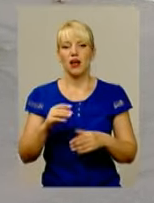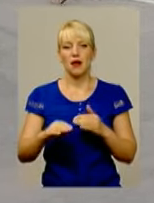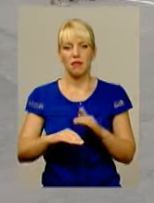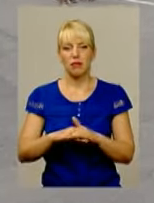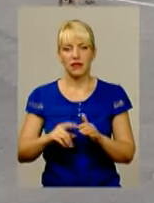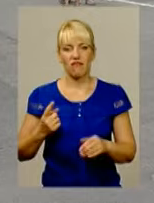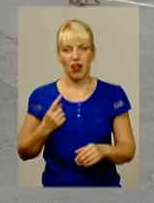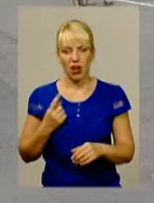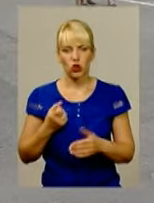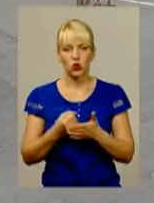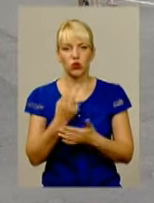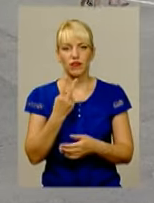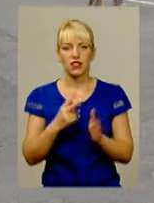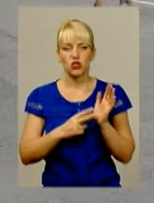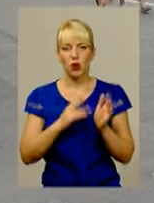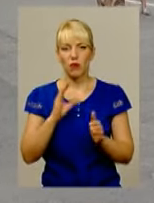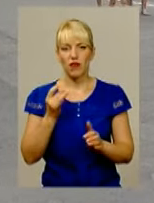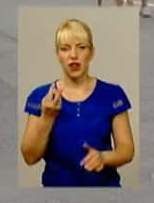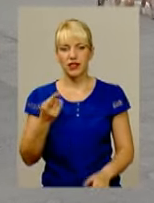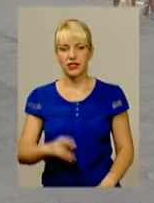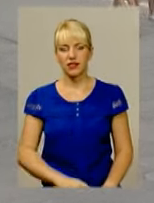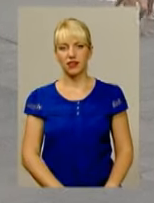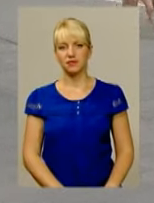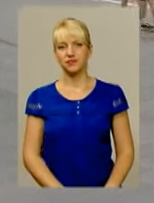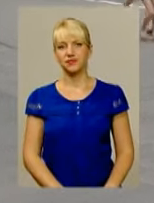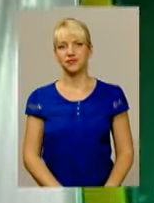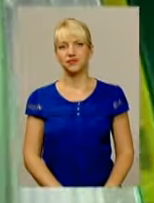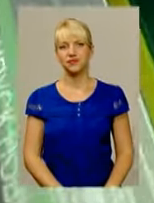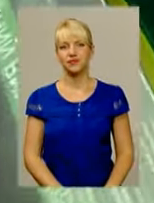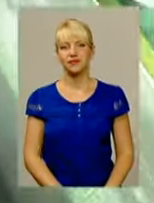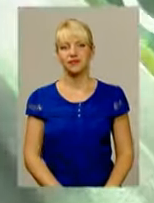вересня. Світлана Русіна, Андрій Лазарук. Для інформаційного випуску.